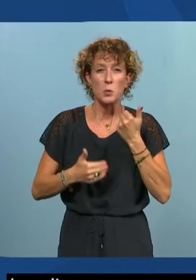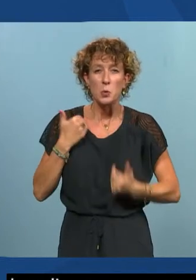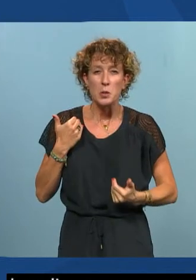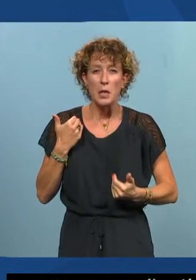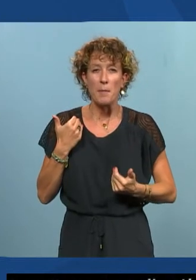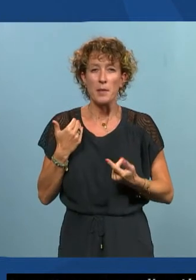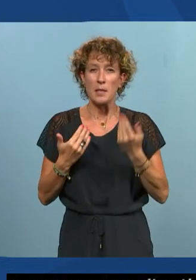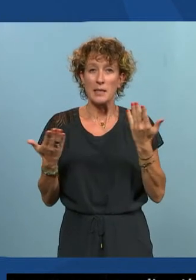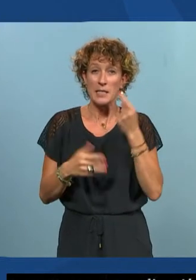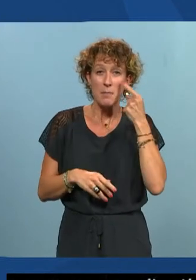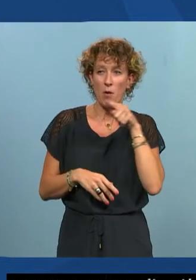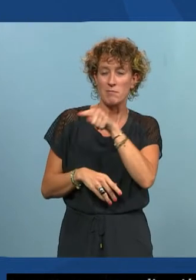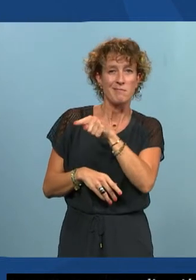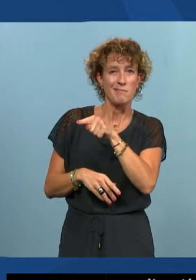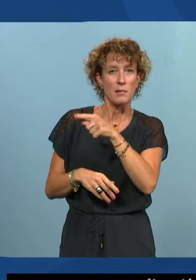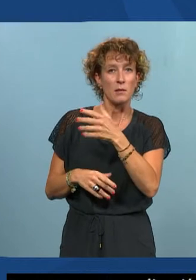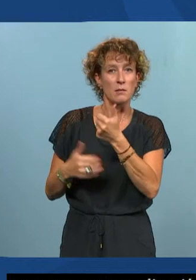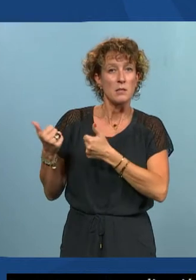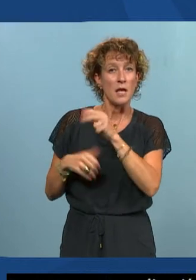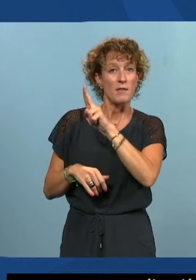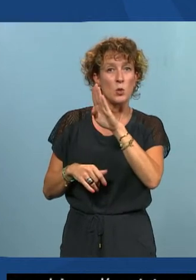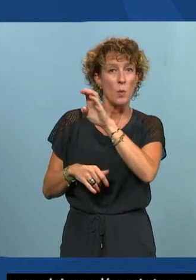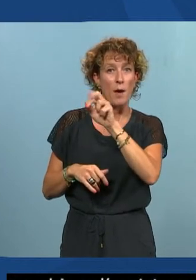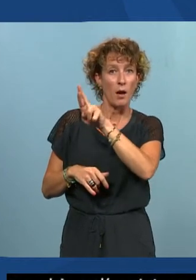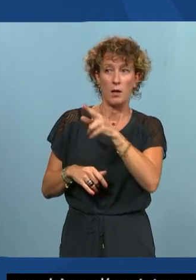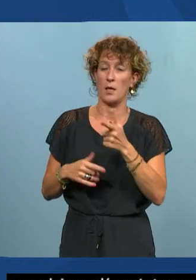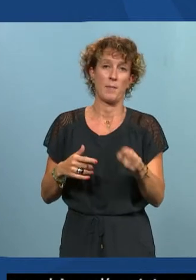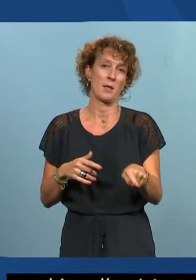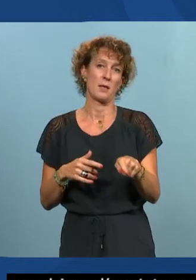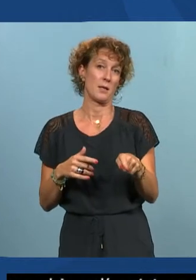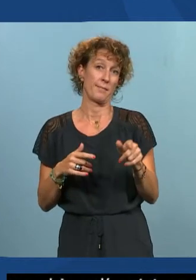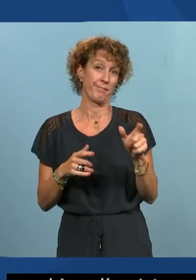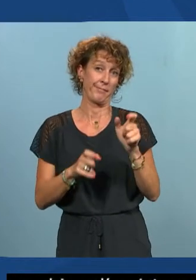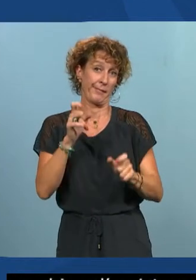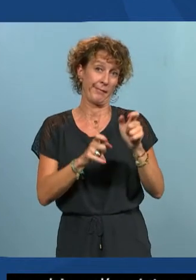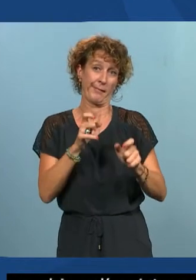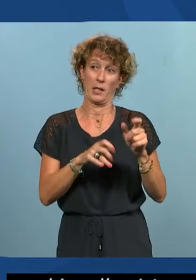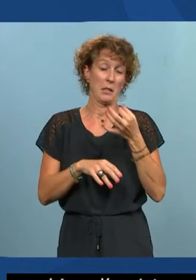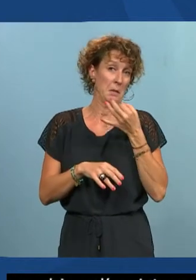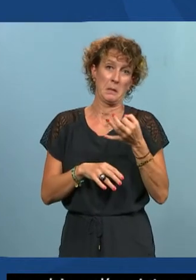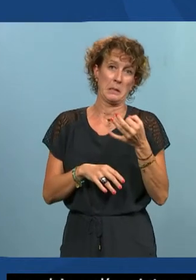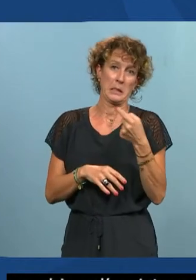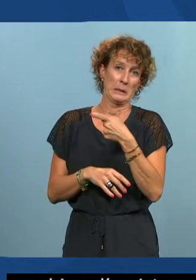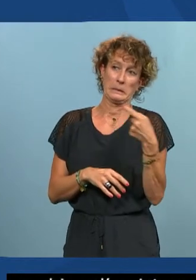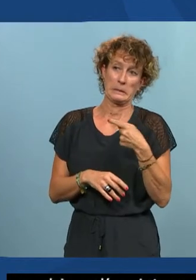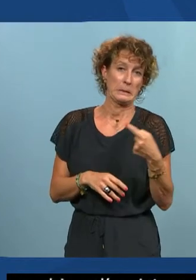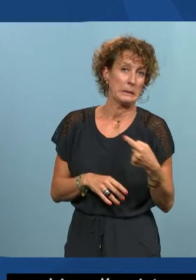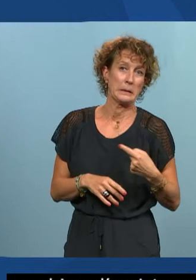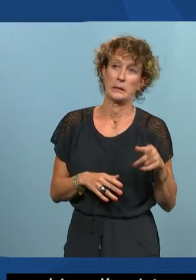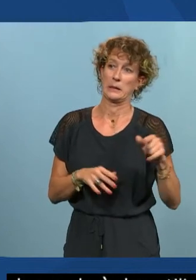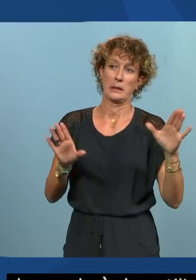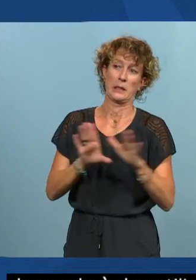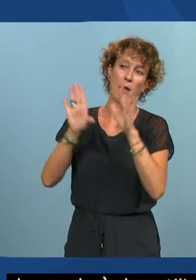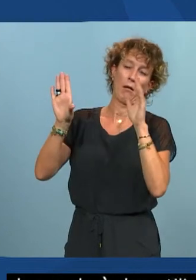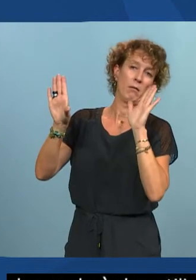le service comme Uber il y de fortes chances pour que vous tombiez sur des personnes qui ont des retours ou des expériences un peu similaires à vous donner et donc du coup qui ont une image